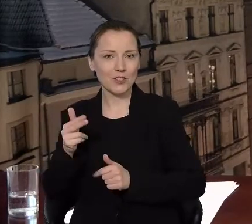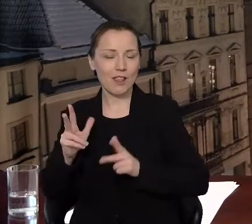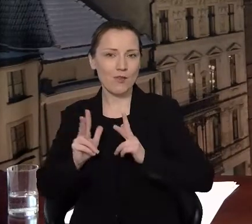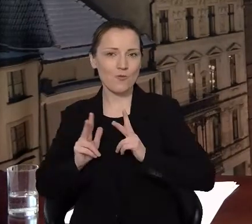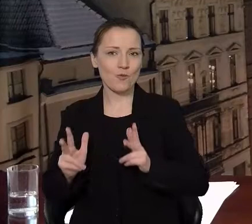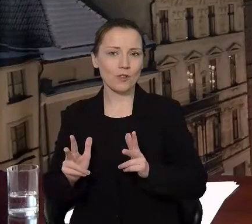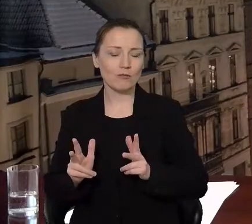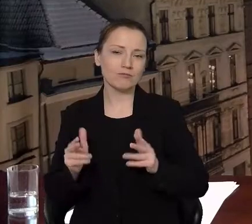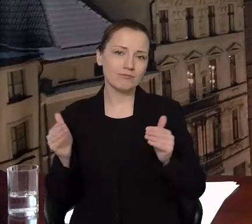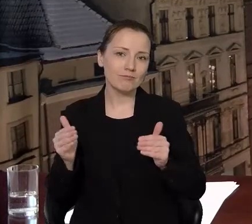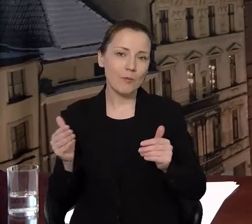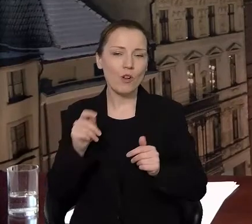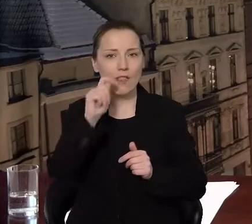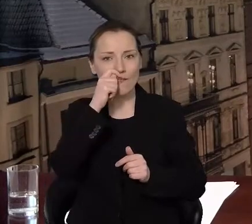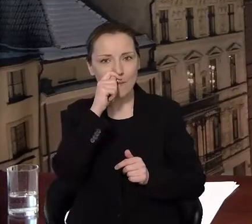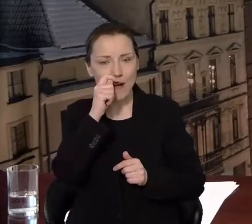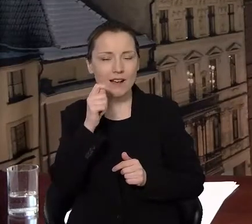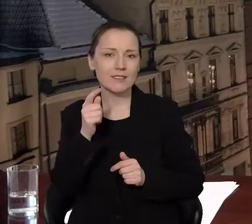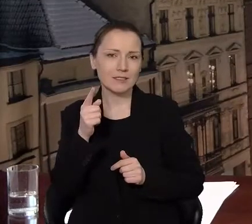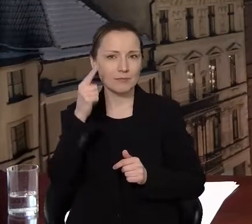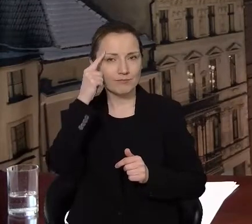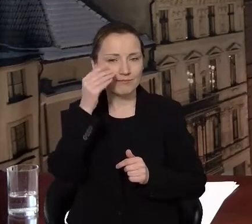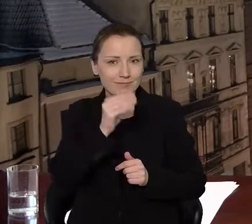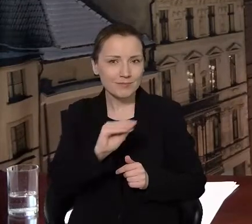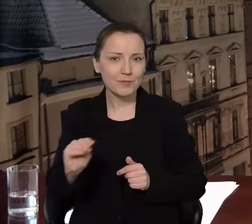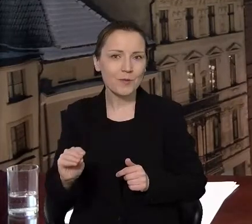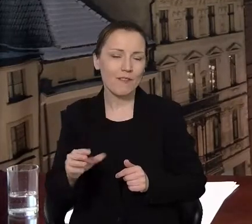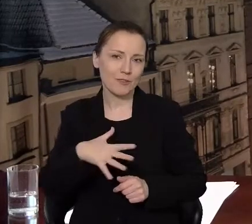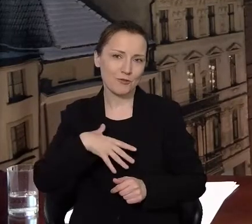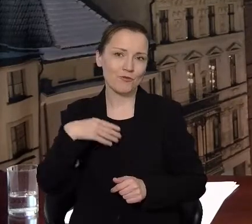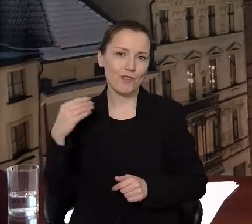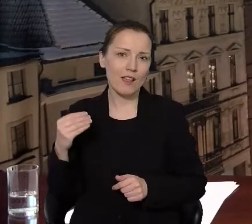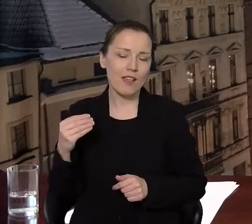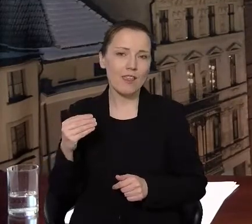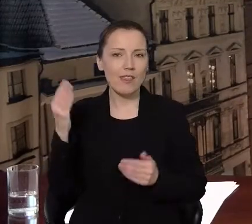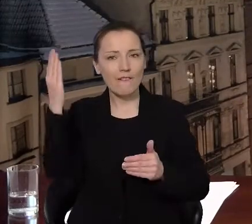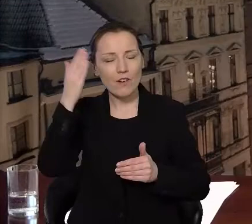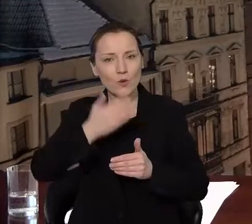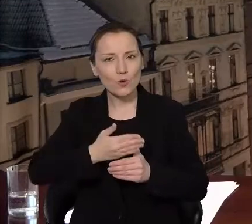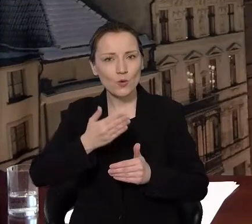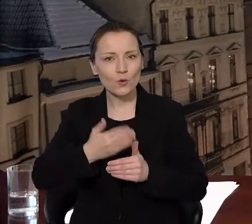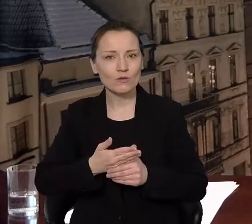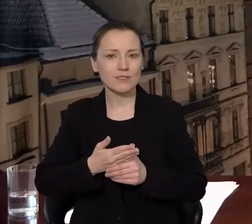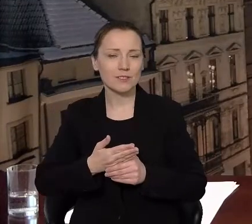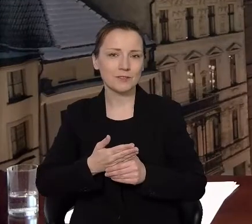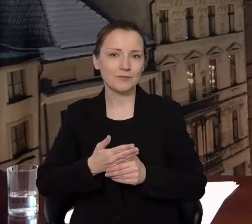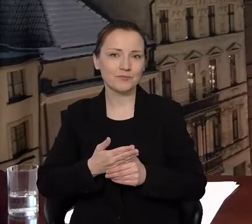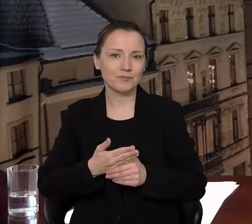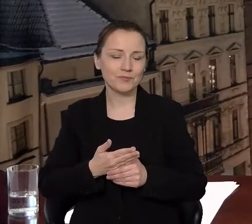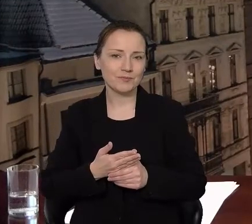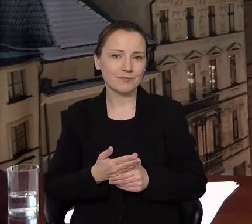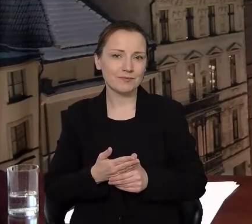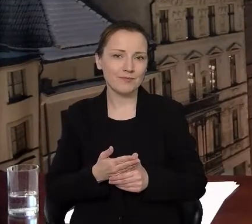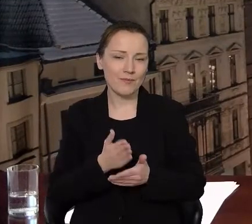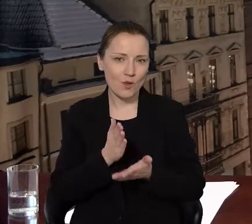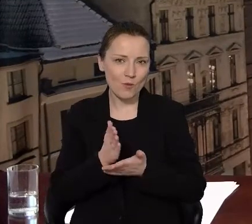miejsca, gdzie można wykonywać wymazy, no i oczywiście święta i w nocy, nocna i świąteczna pomoc